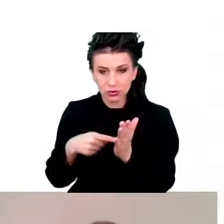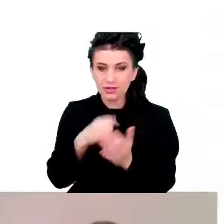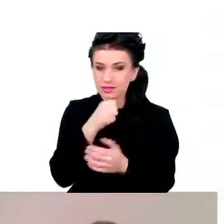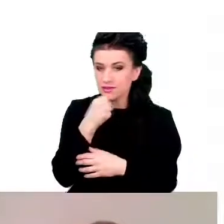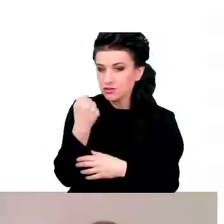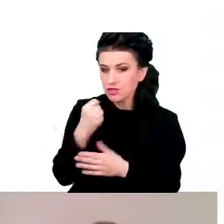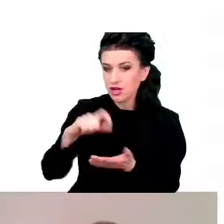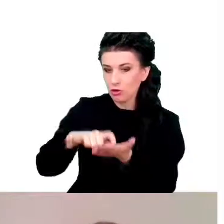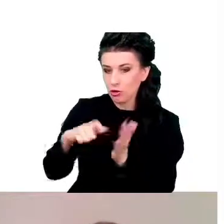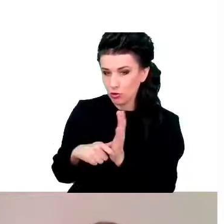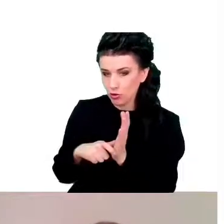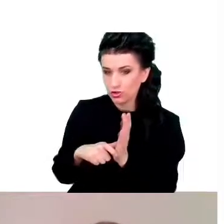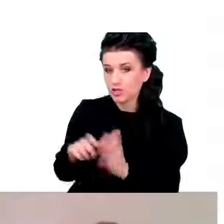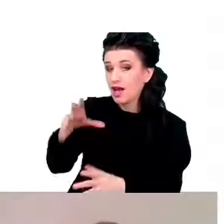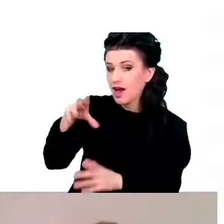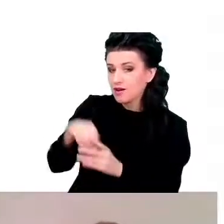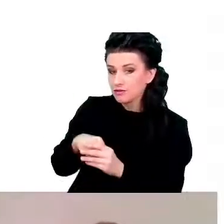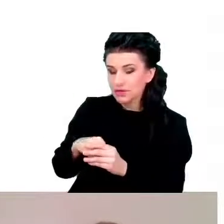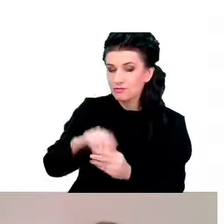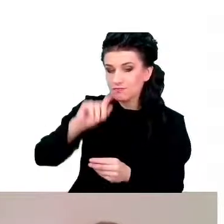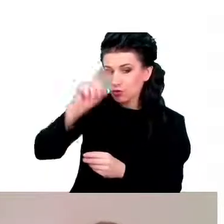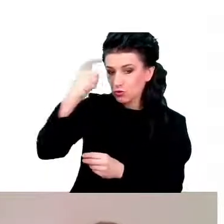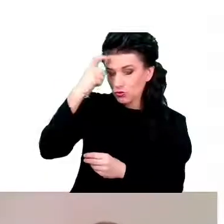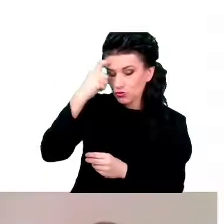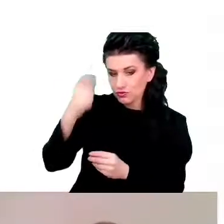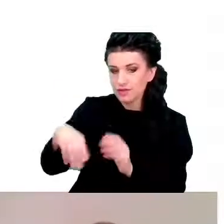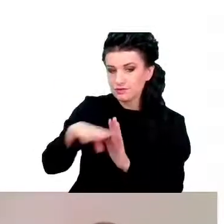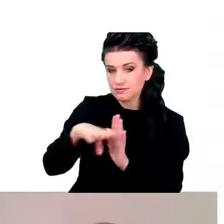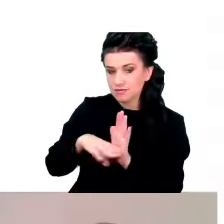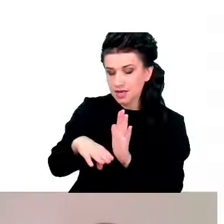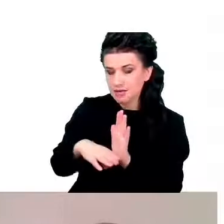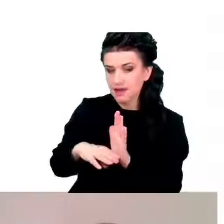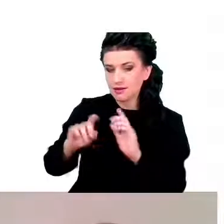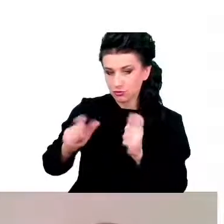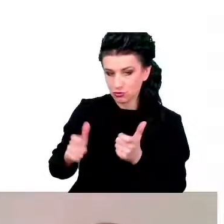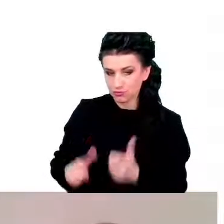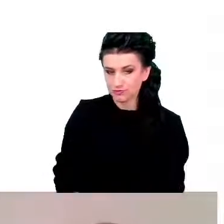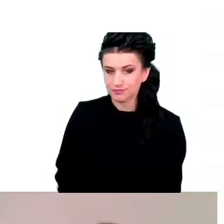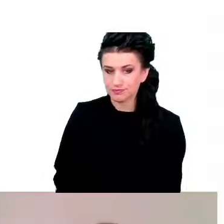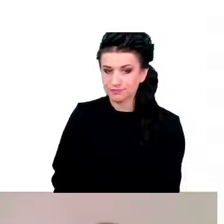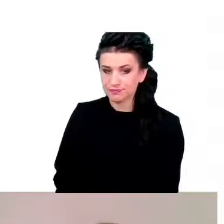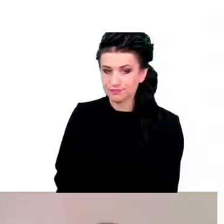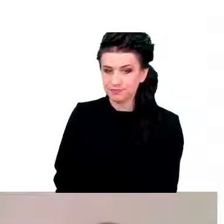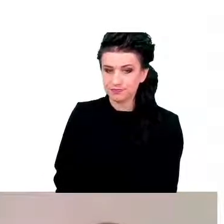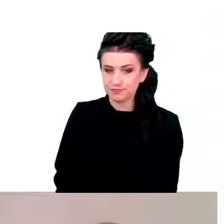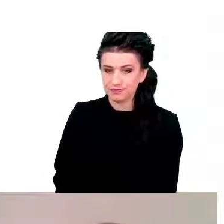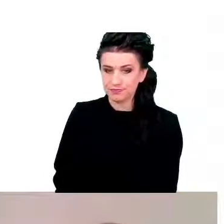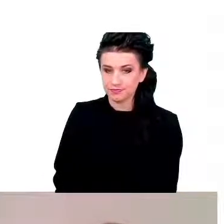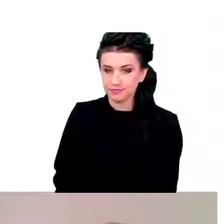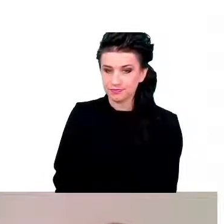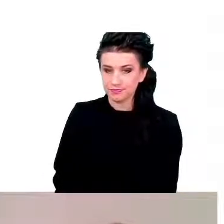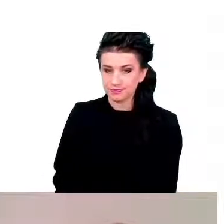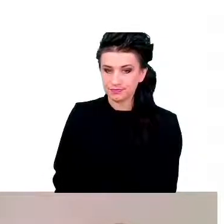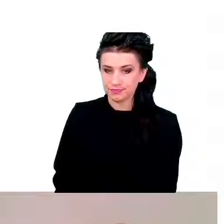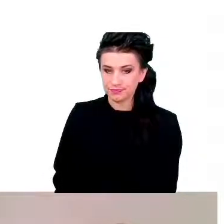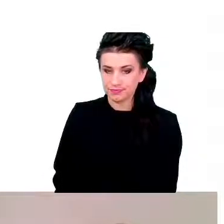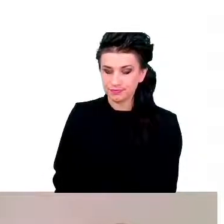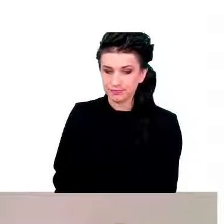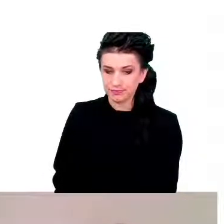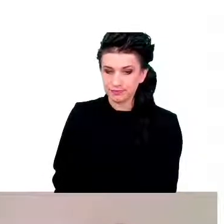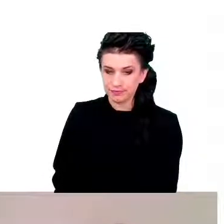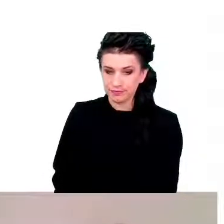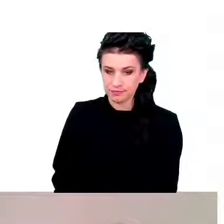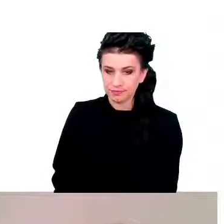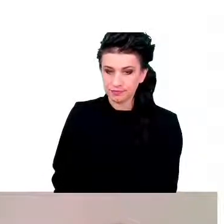w którym kluczową rolę pełnią, w tym kluczową rolę pełnią